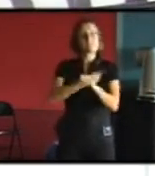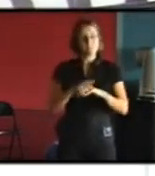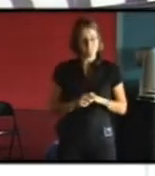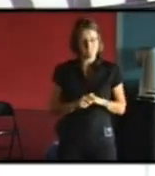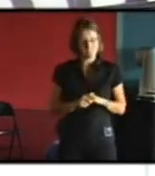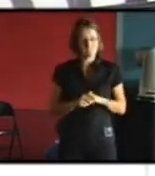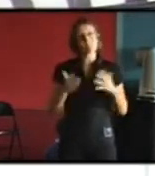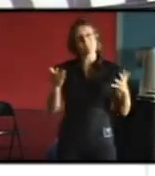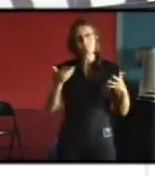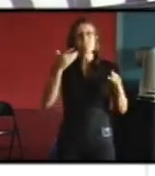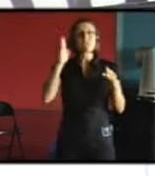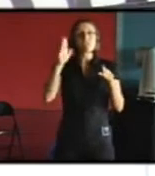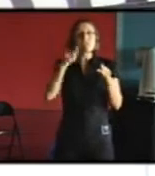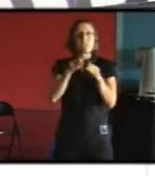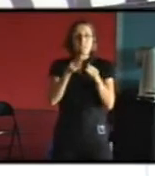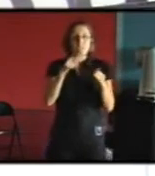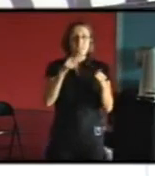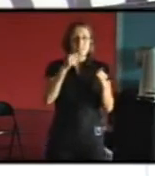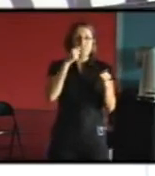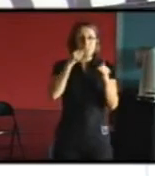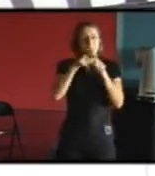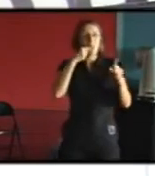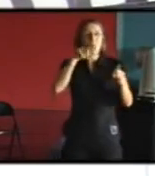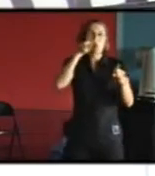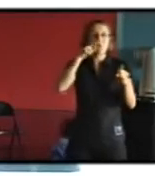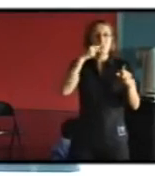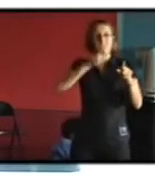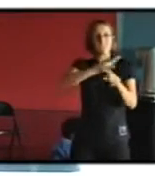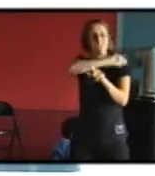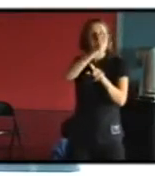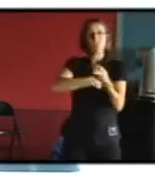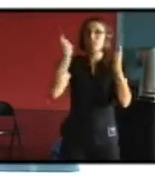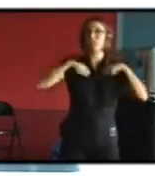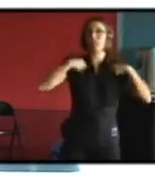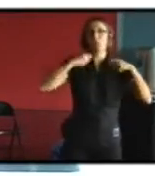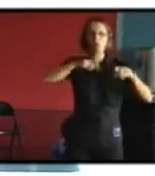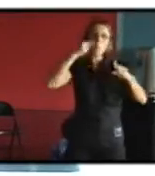mettrais pas forcément complètement la question de la lutte contre la précarité énergétique